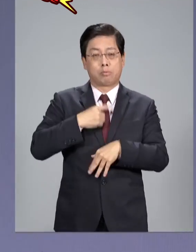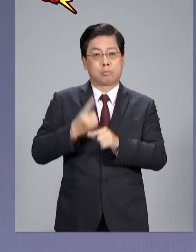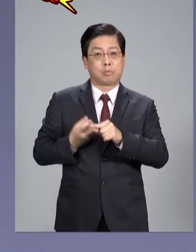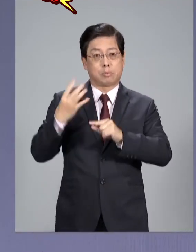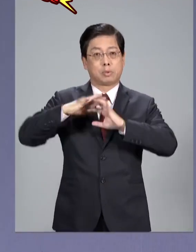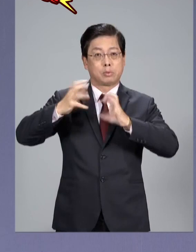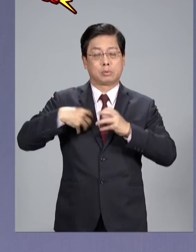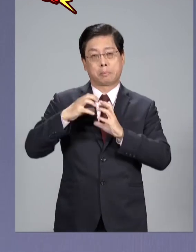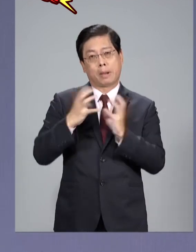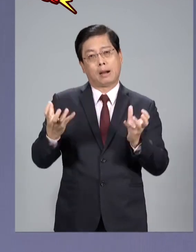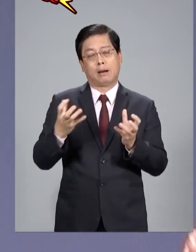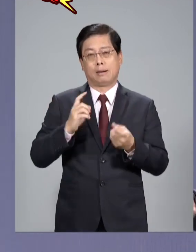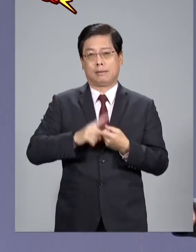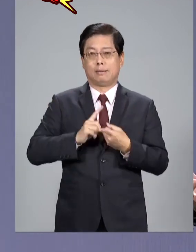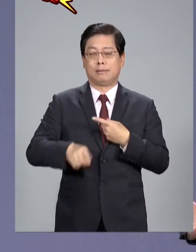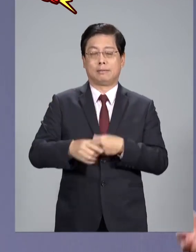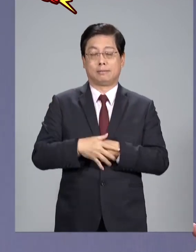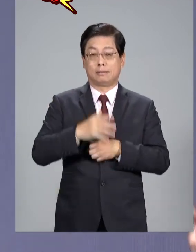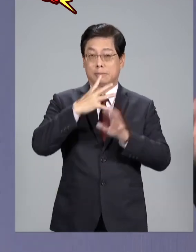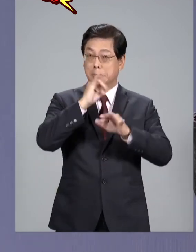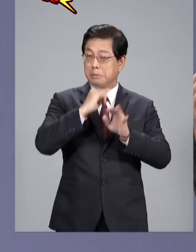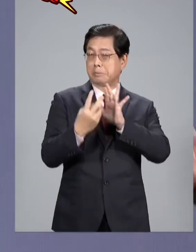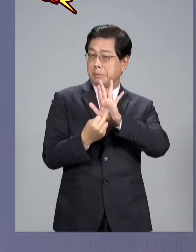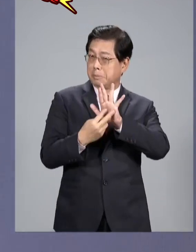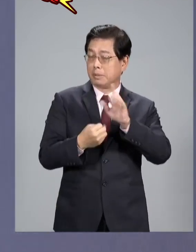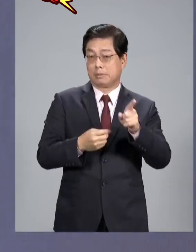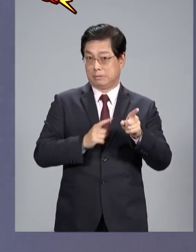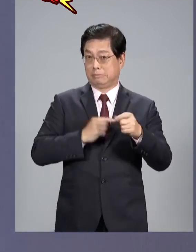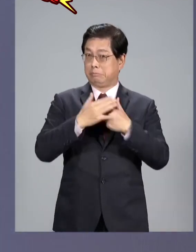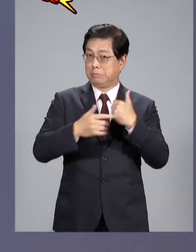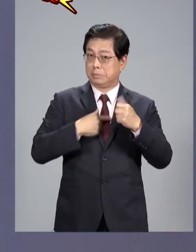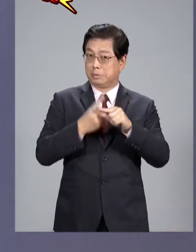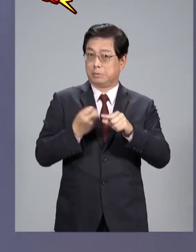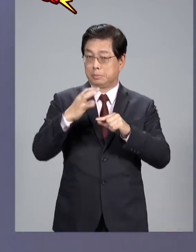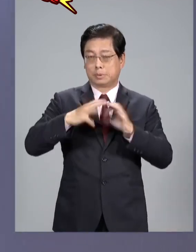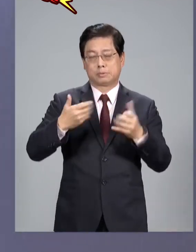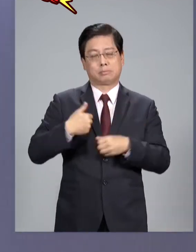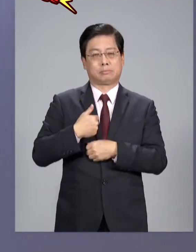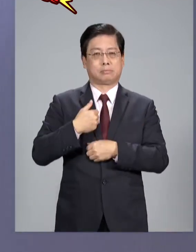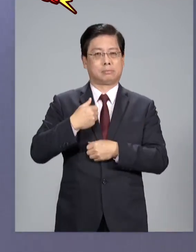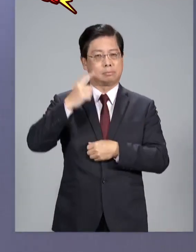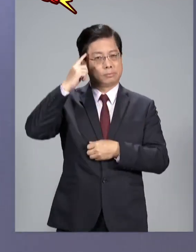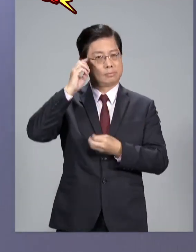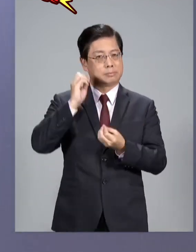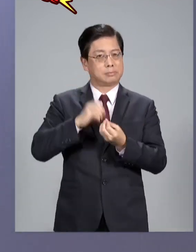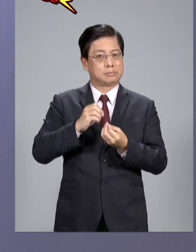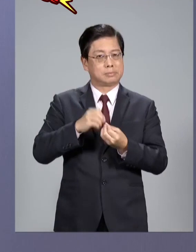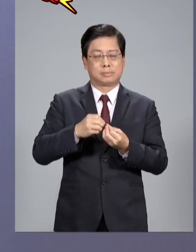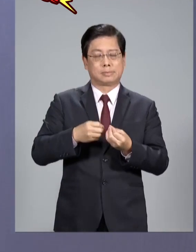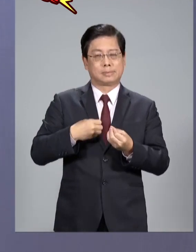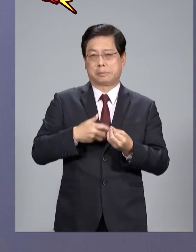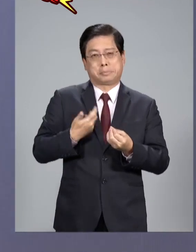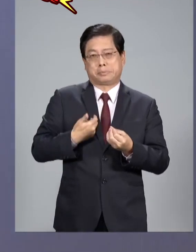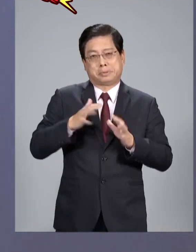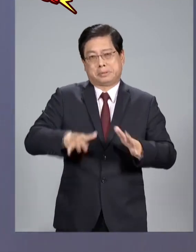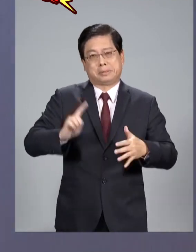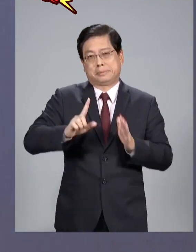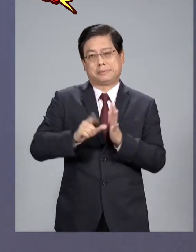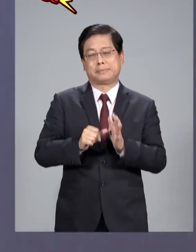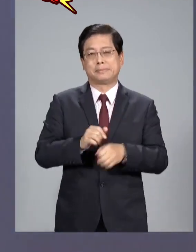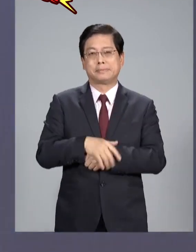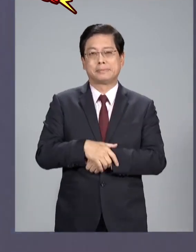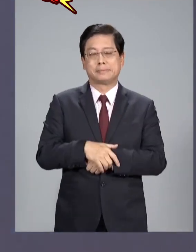完蛋了嗎所以蕭女士剛剛一直講說他守護中華民國我真的覺得有一點不知道精細何系